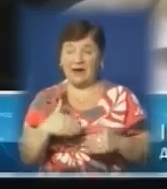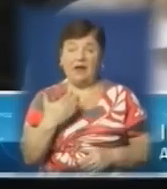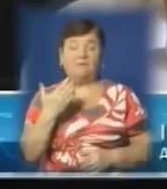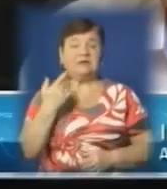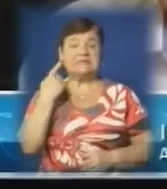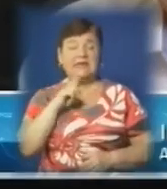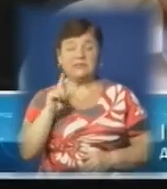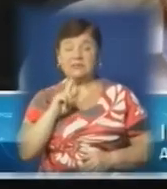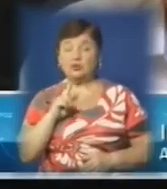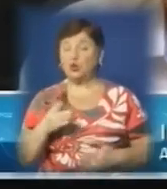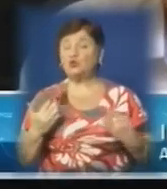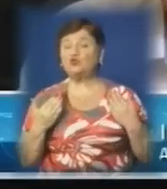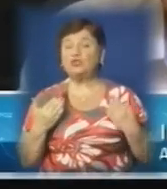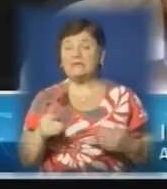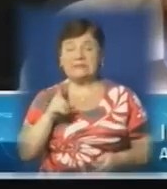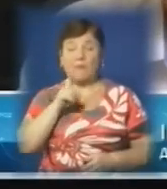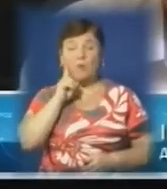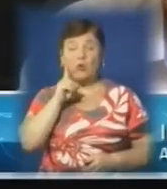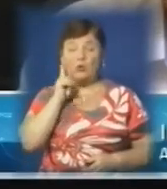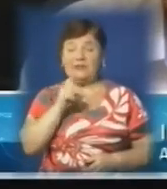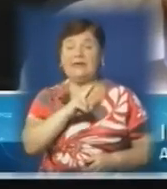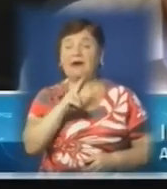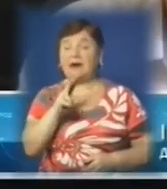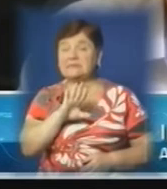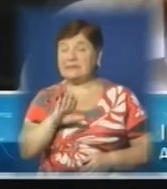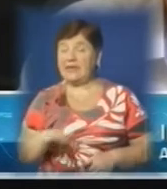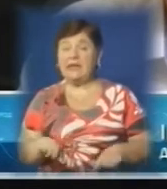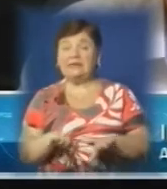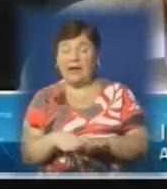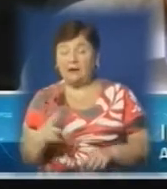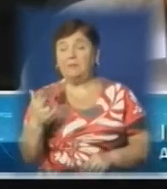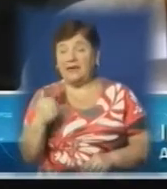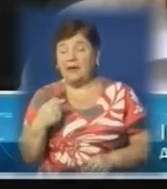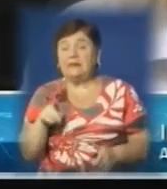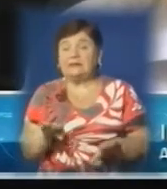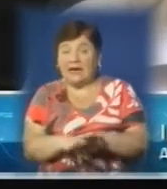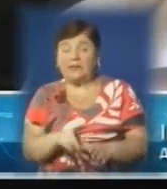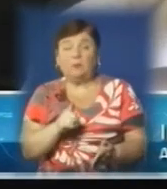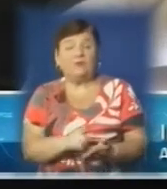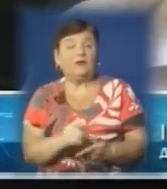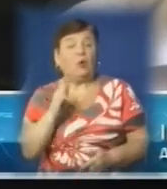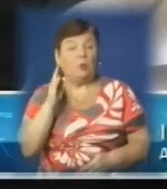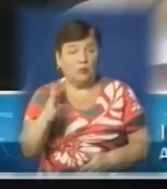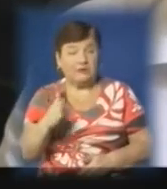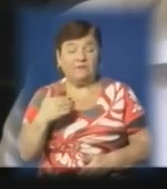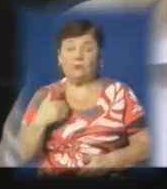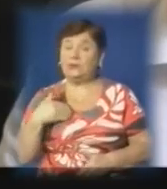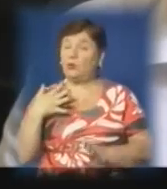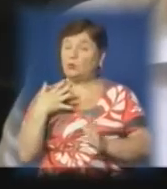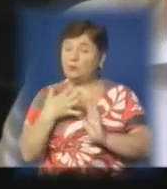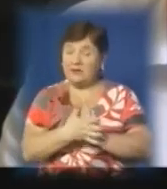коли кажуть, що сучасна молоді, вона якась не така, як ми, це і правильно, так і повинно бути. Вони надзвичайно розумні, вони